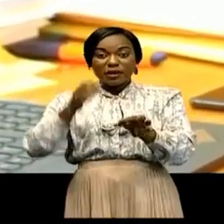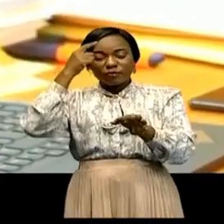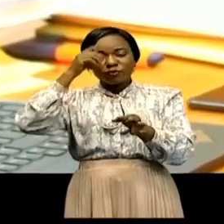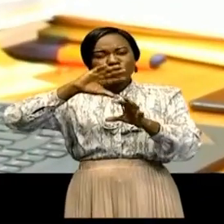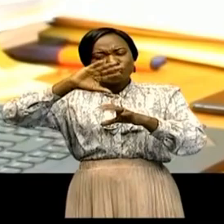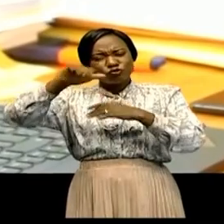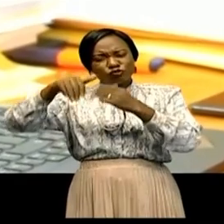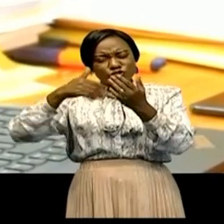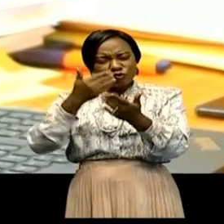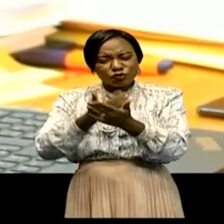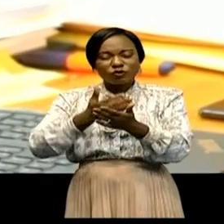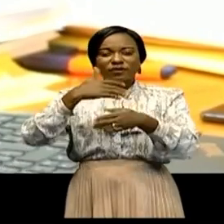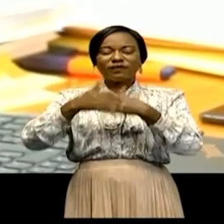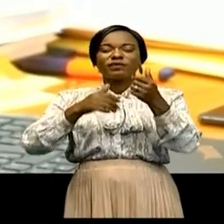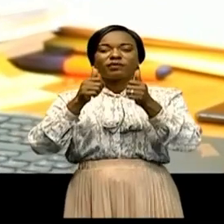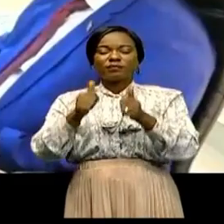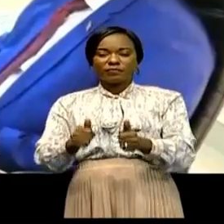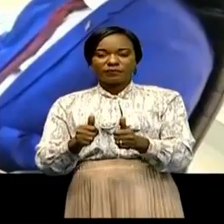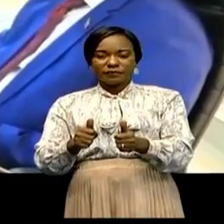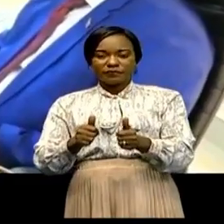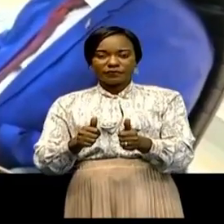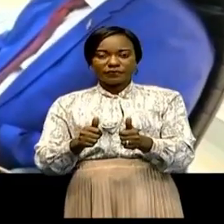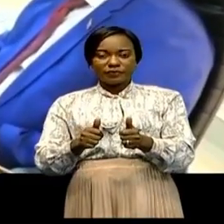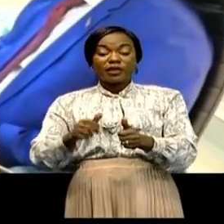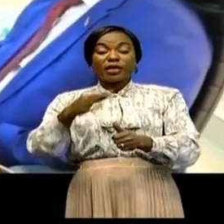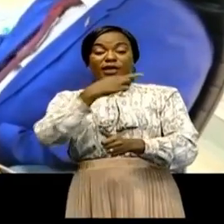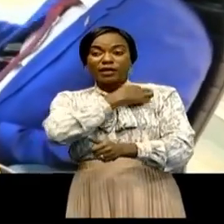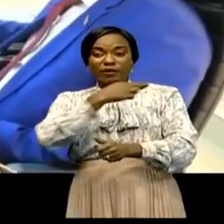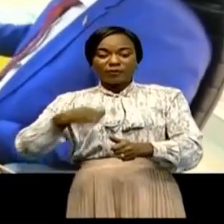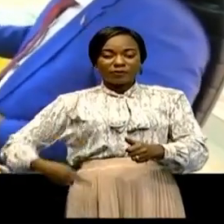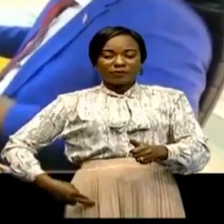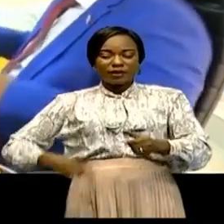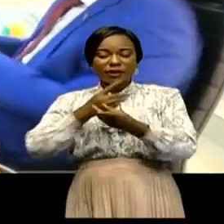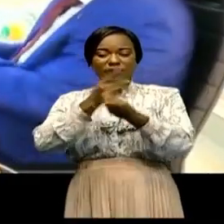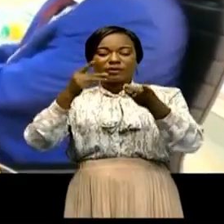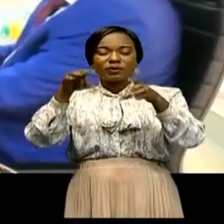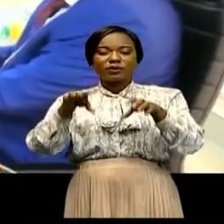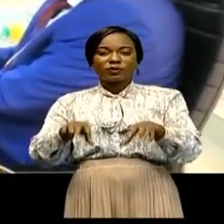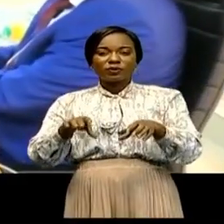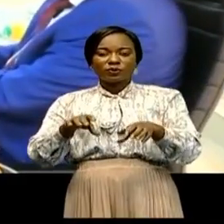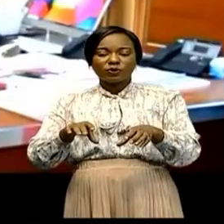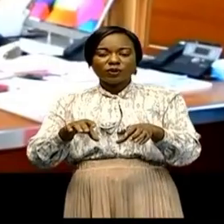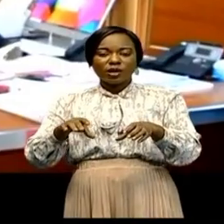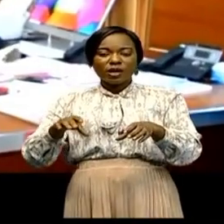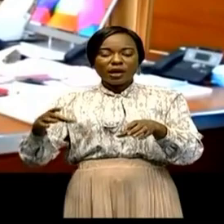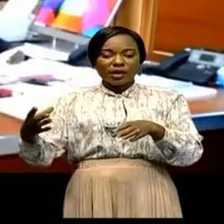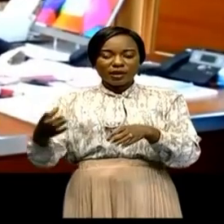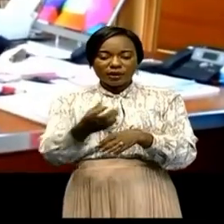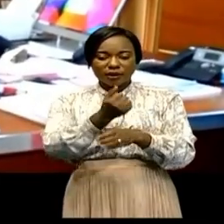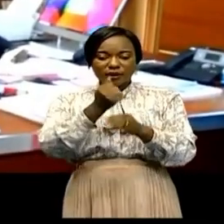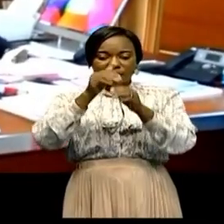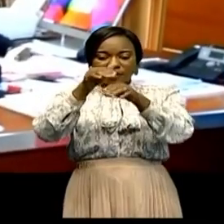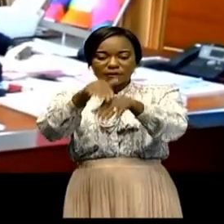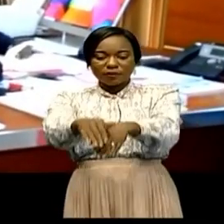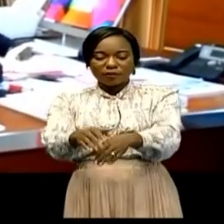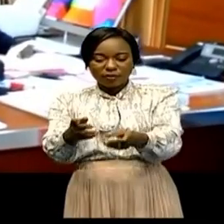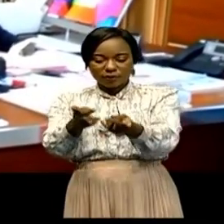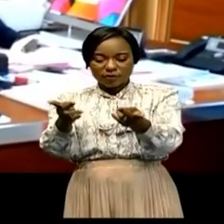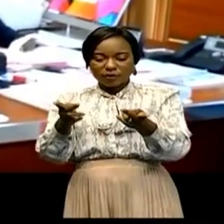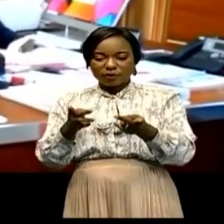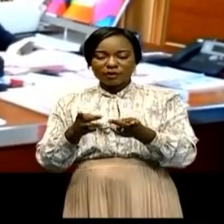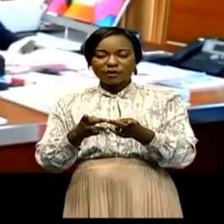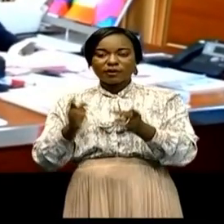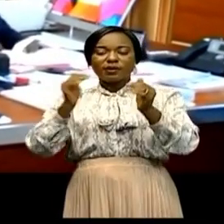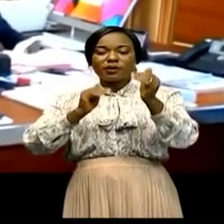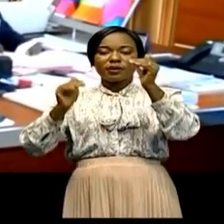de l'article 6 de l'accord de Paris, la République démocratique du Congo a prôné la mise en place des règles équitables sur